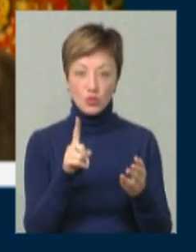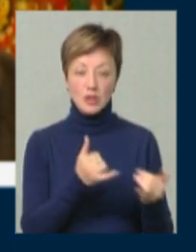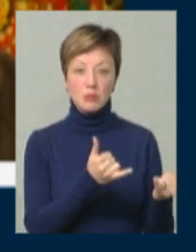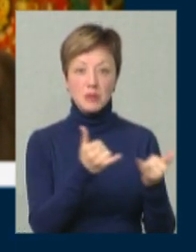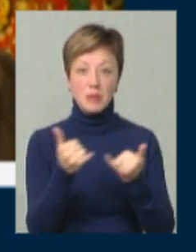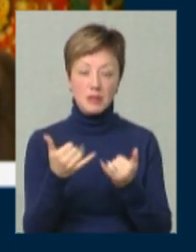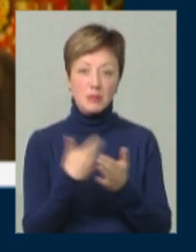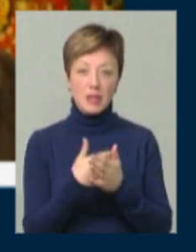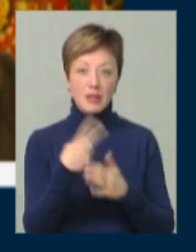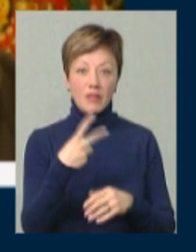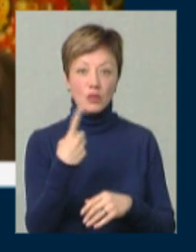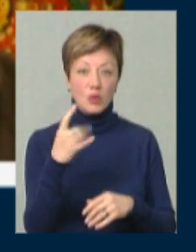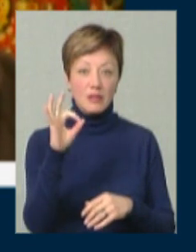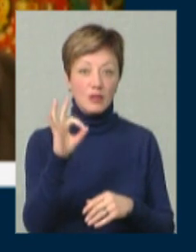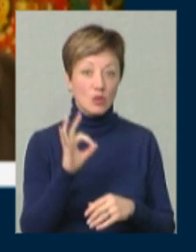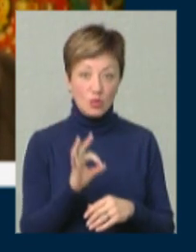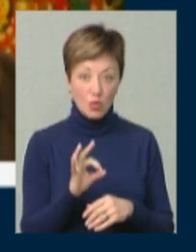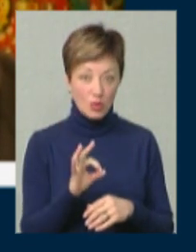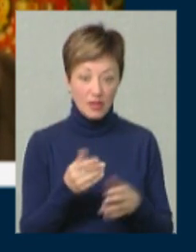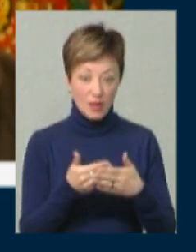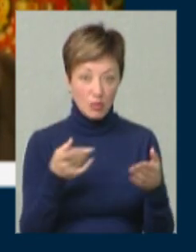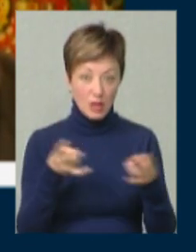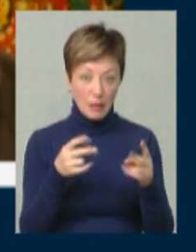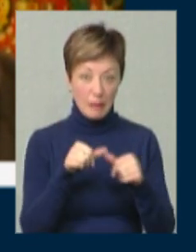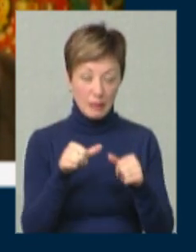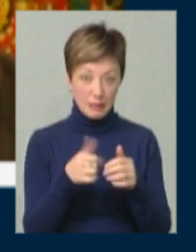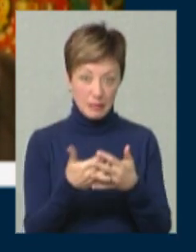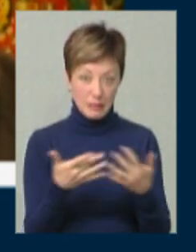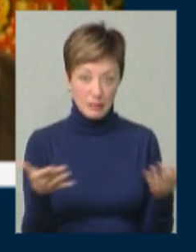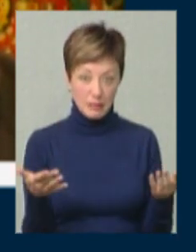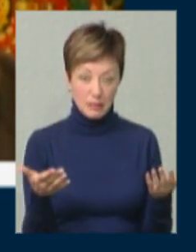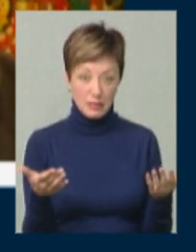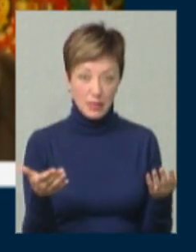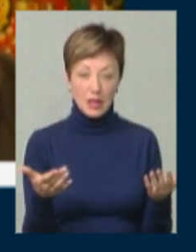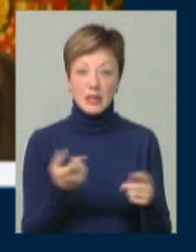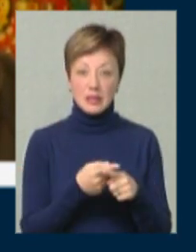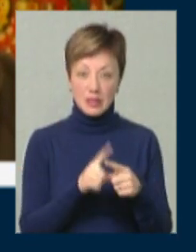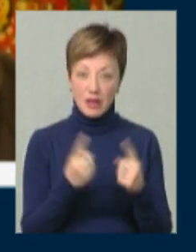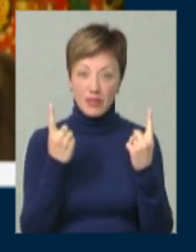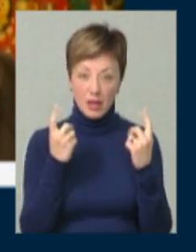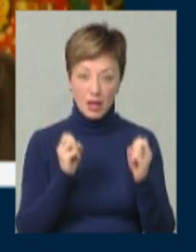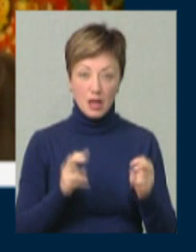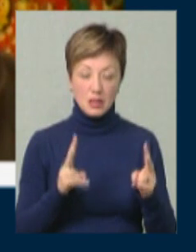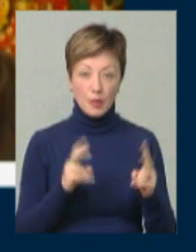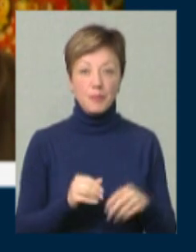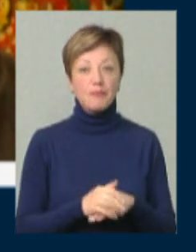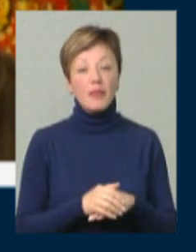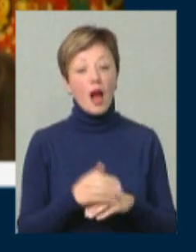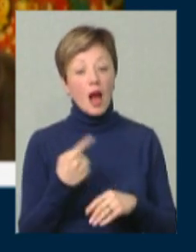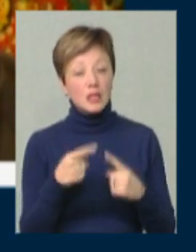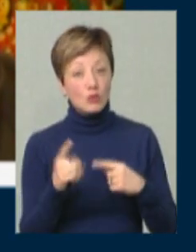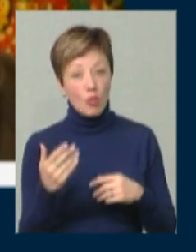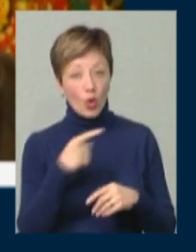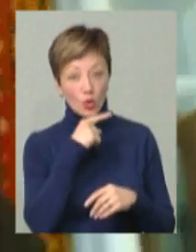забезпеченість приблизно 21% від потреби паливомостильними матеріалами. Тобто це є великий ризик. З іншого боку,